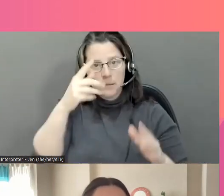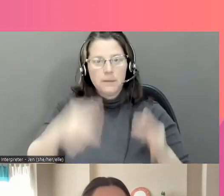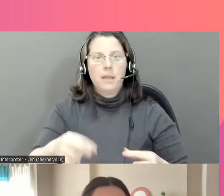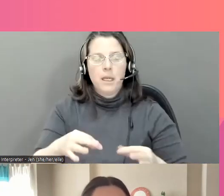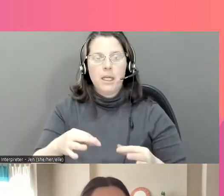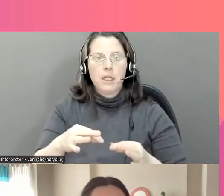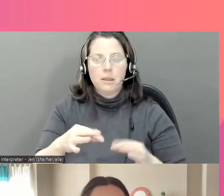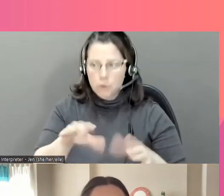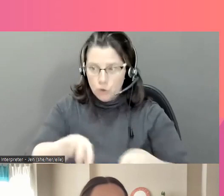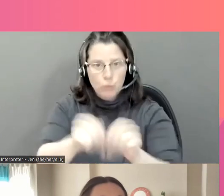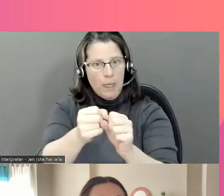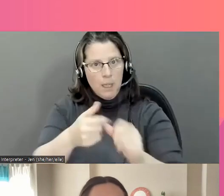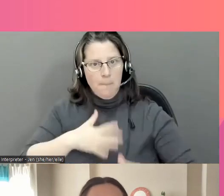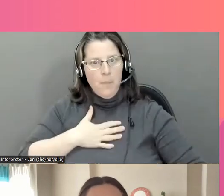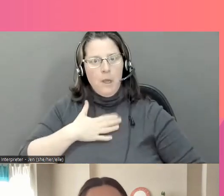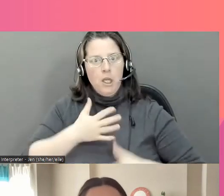n'est pas la bonne approche.